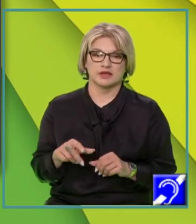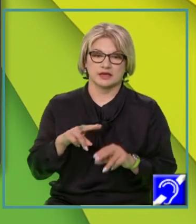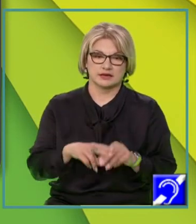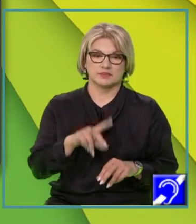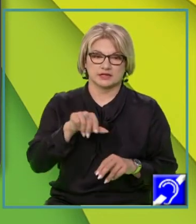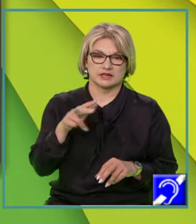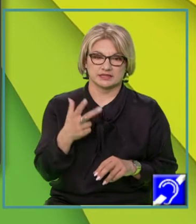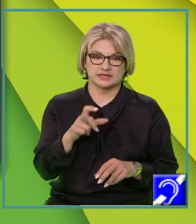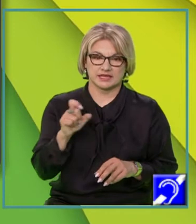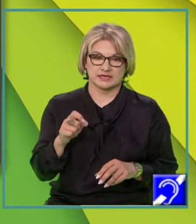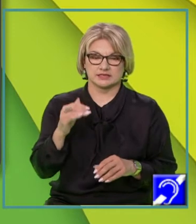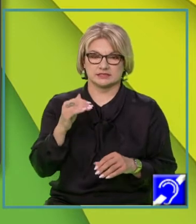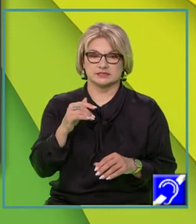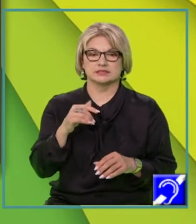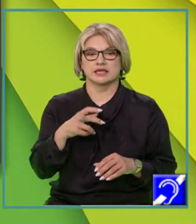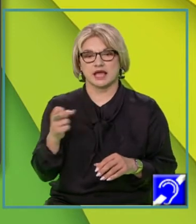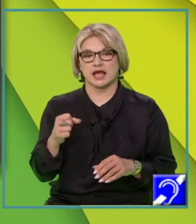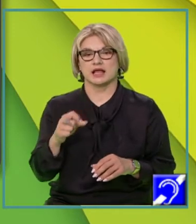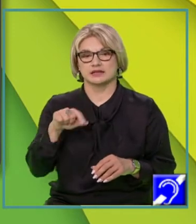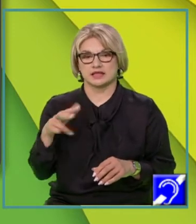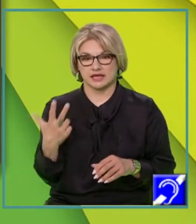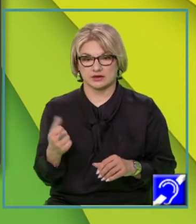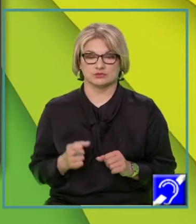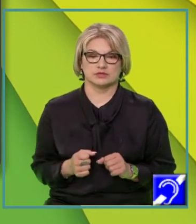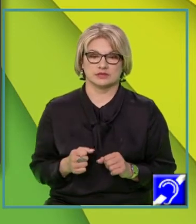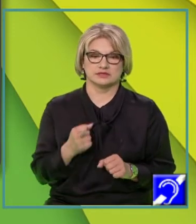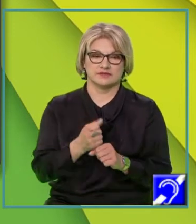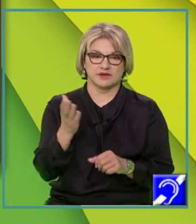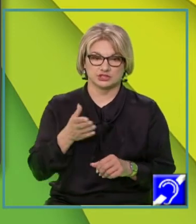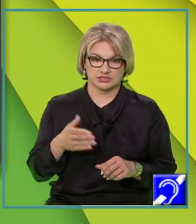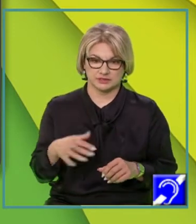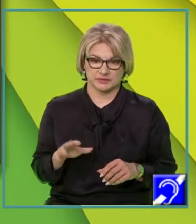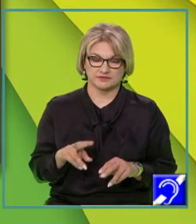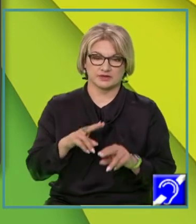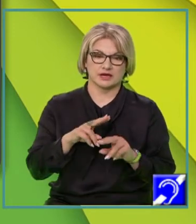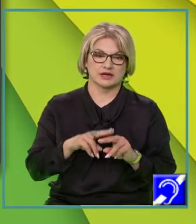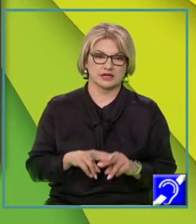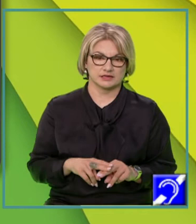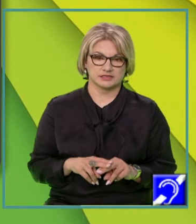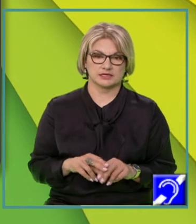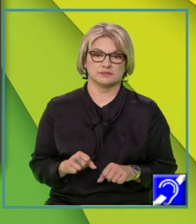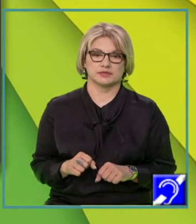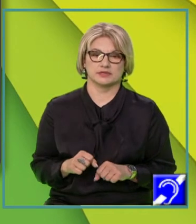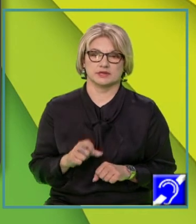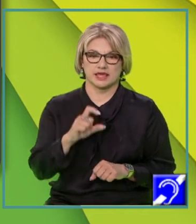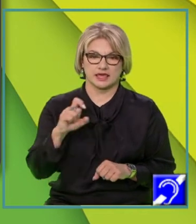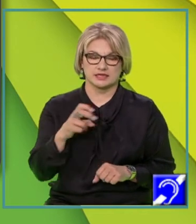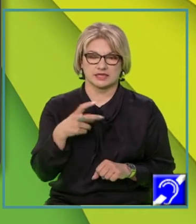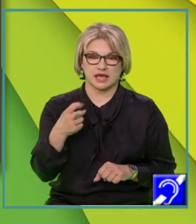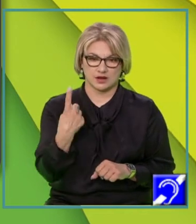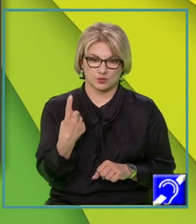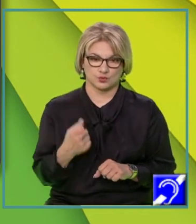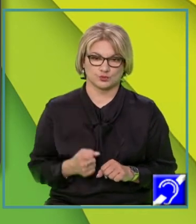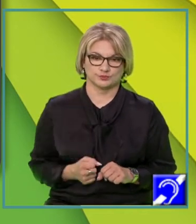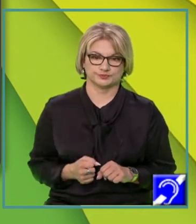din 3 ori X egal cu radical din 3. Se va simplifica cu radical din 3 și vom obține X